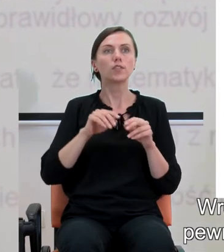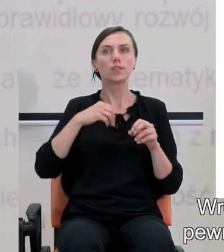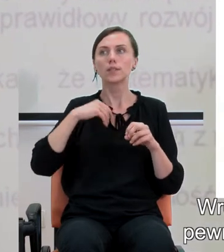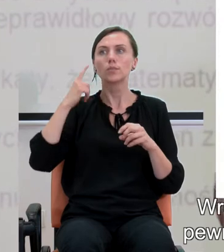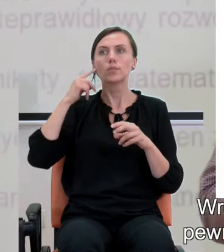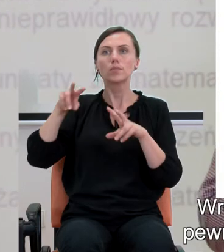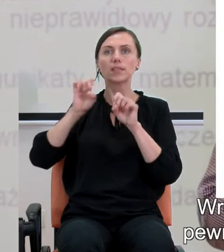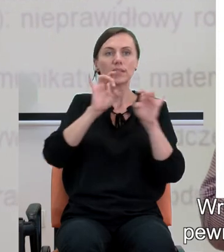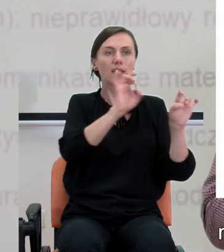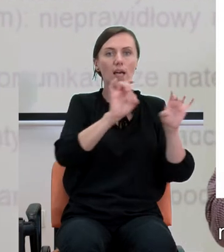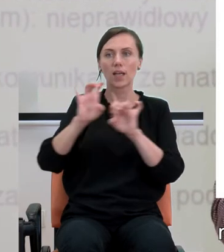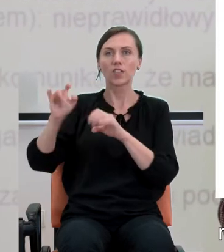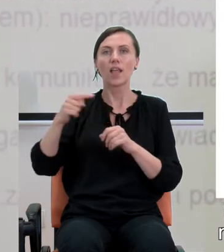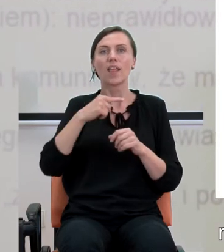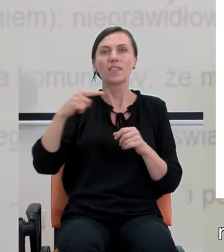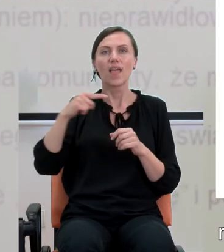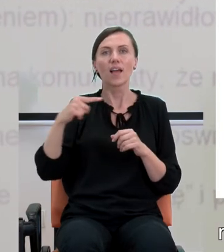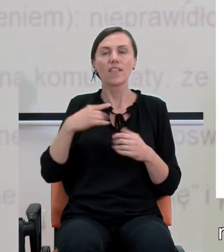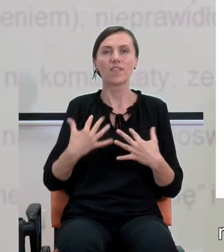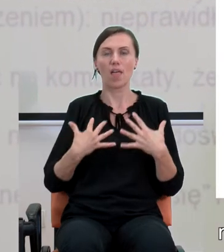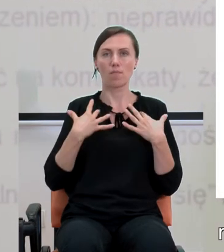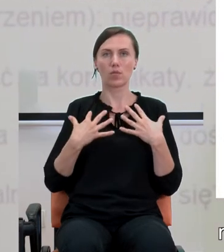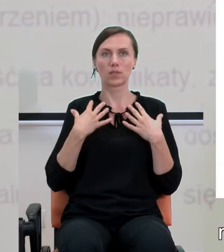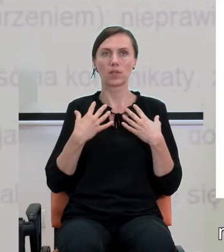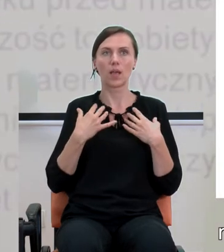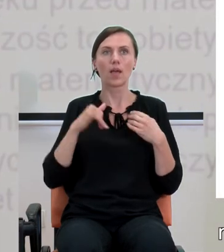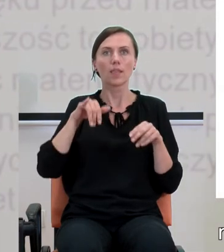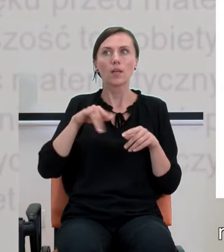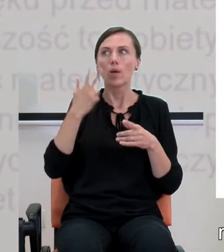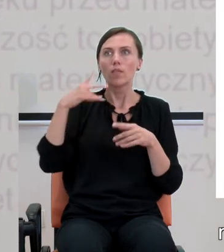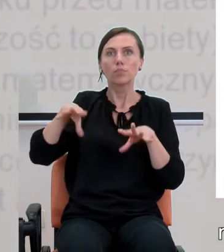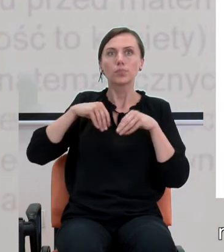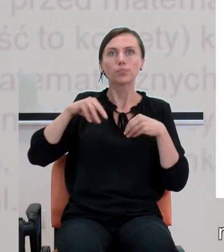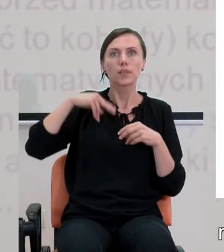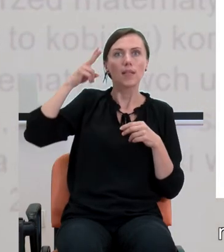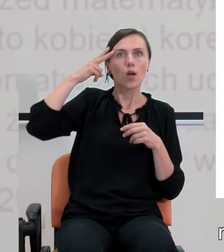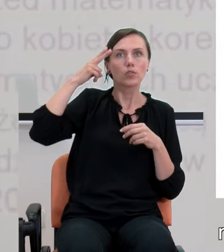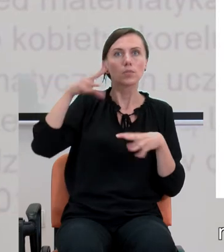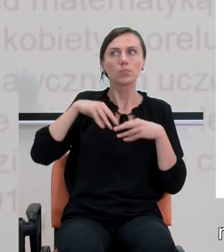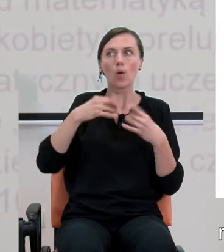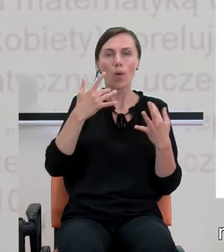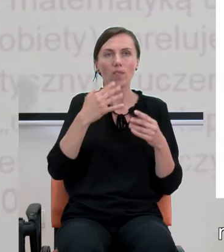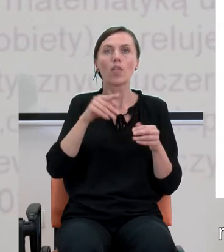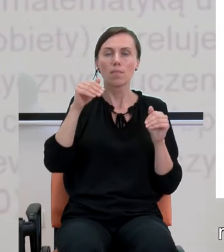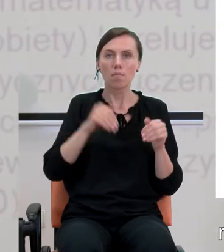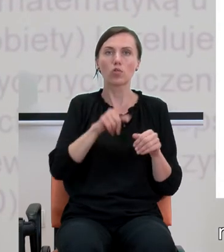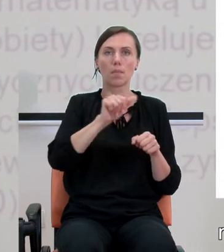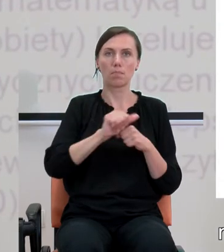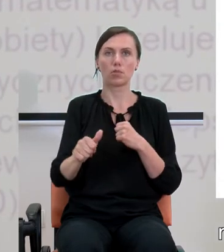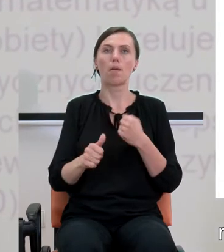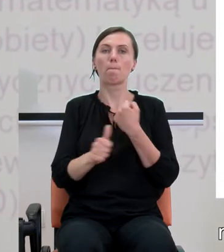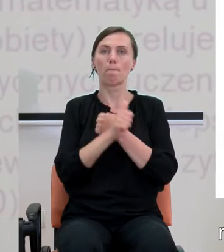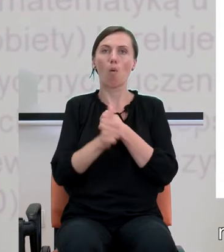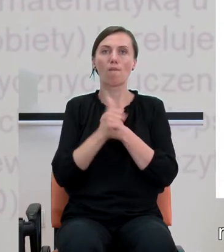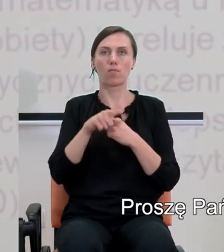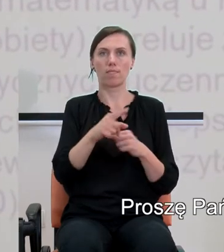negatywnymi emocjami oraz podatność na stereotypy może być również źródłem